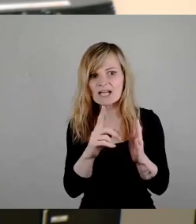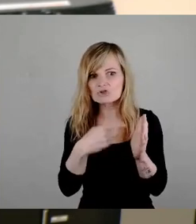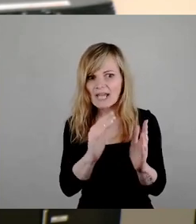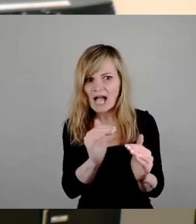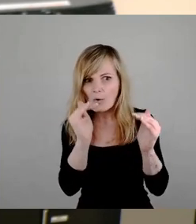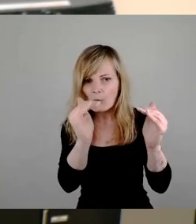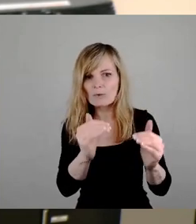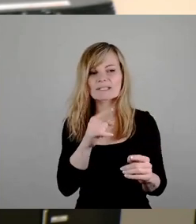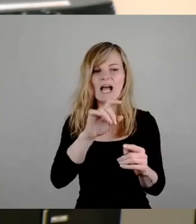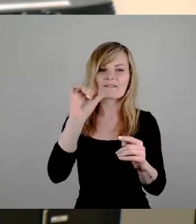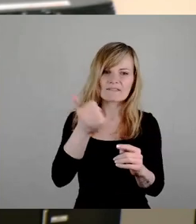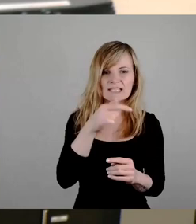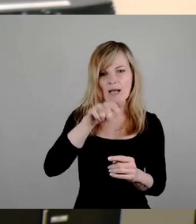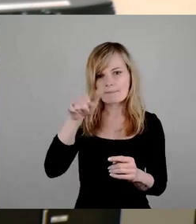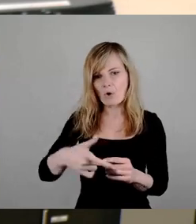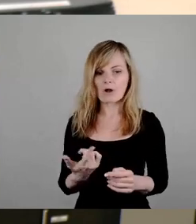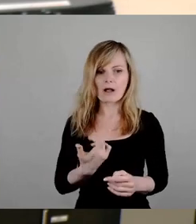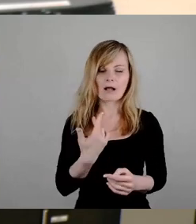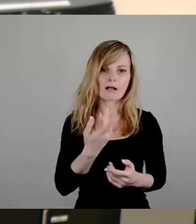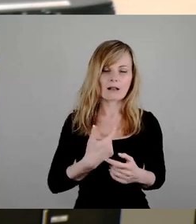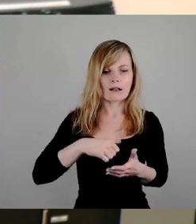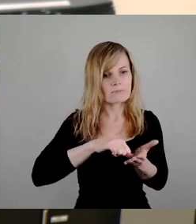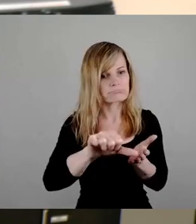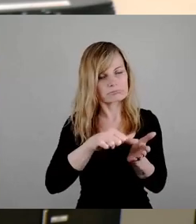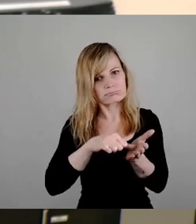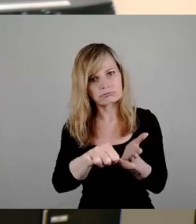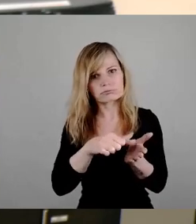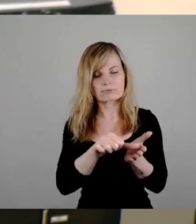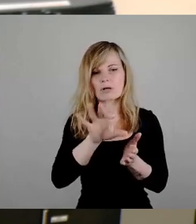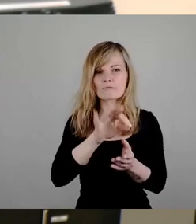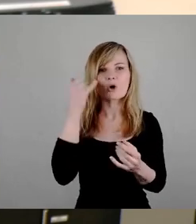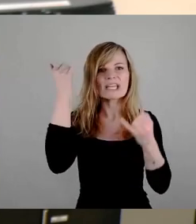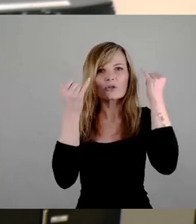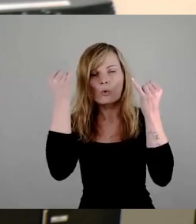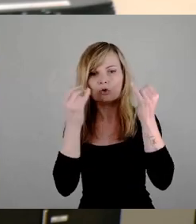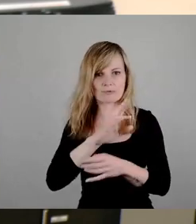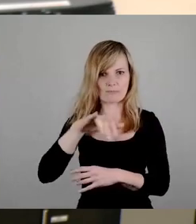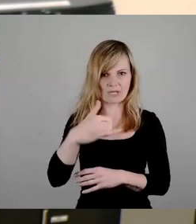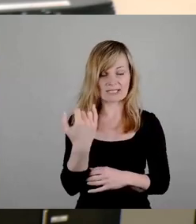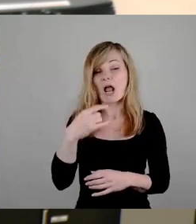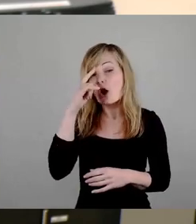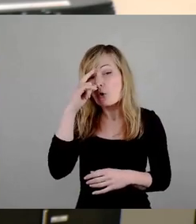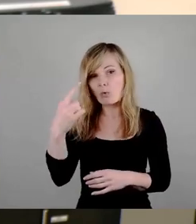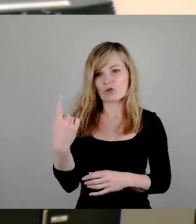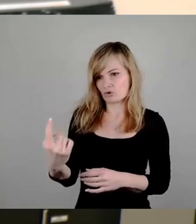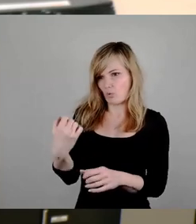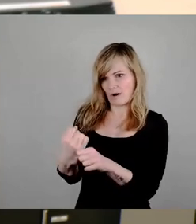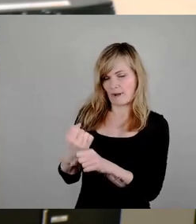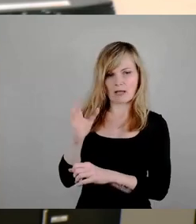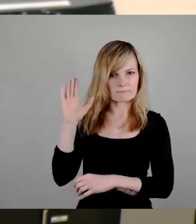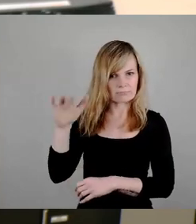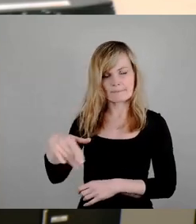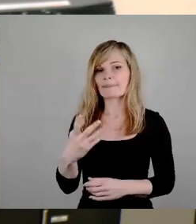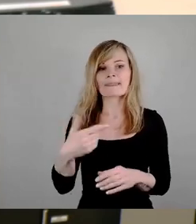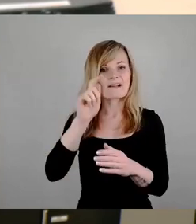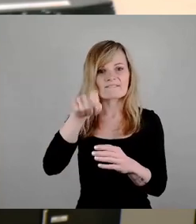da wieder den Bürgern mehr Geld aus der Tasche zu ziehen für irgendwelche ideologischen Projekte. Logisch, dass sie das gemacht haben. Aber vor den Wahlen kann